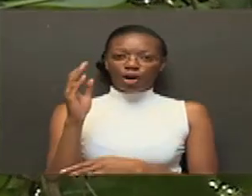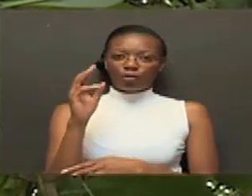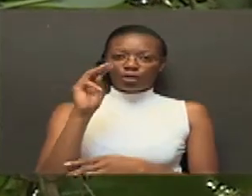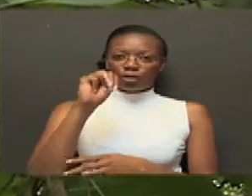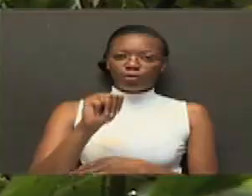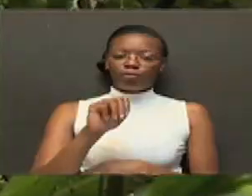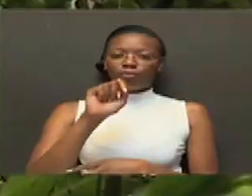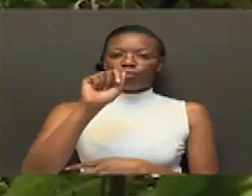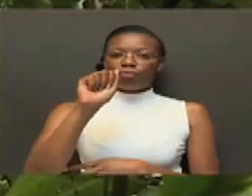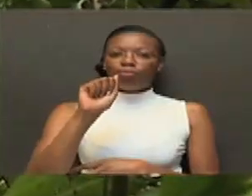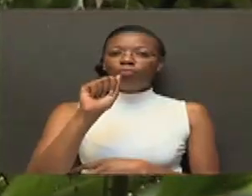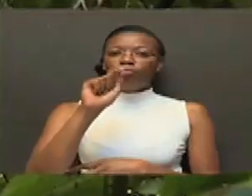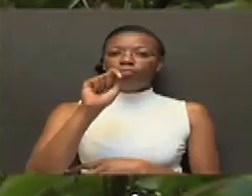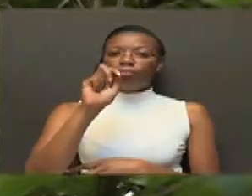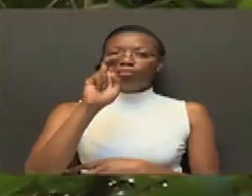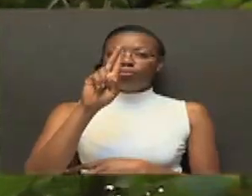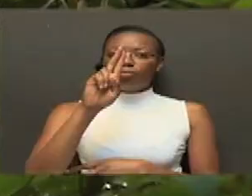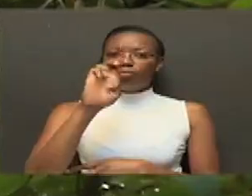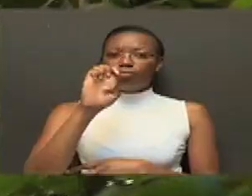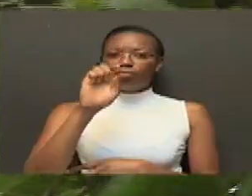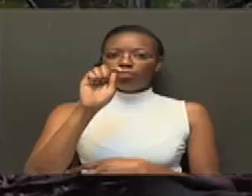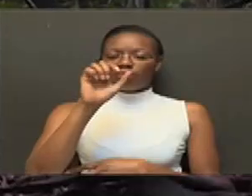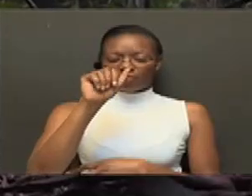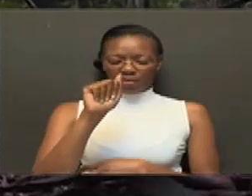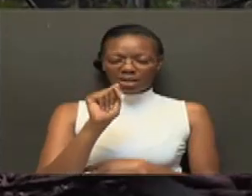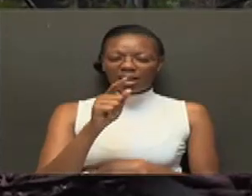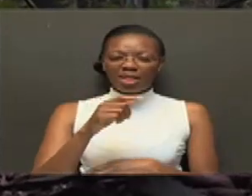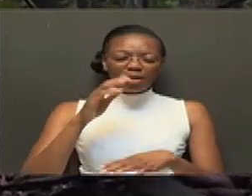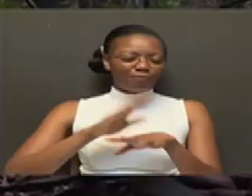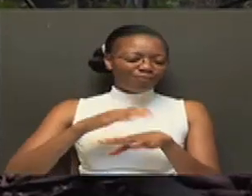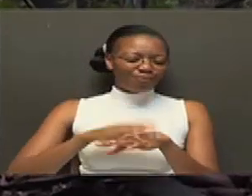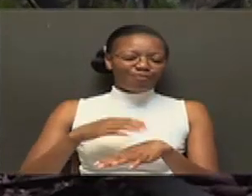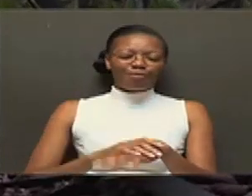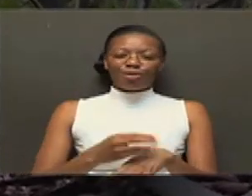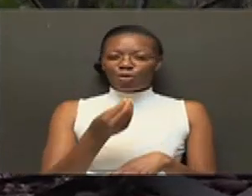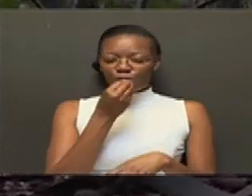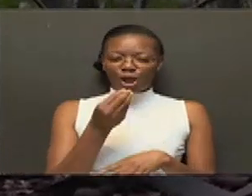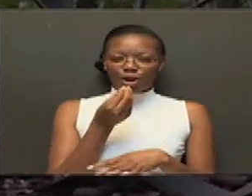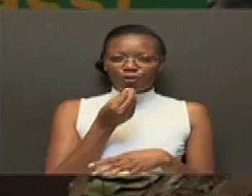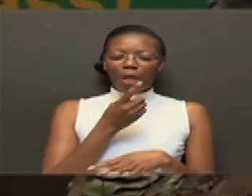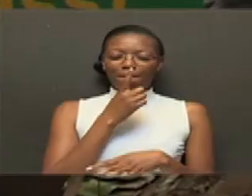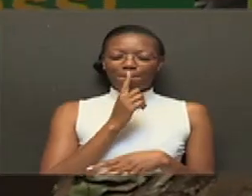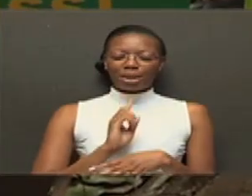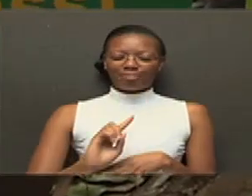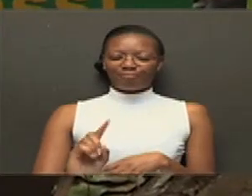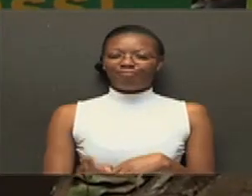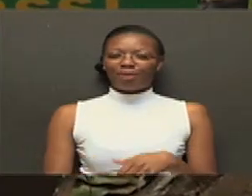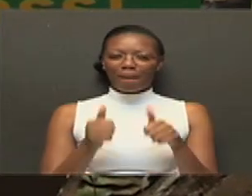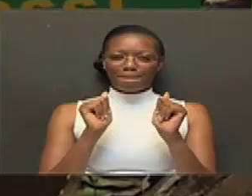loganisea kisayansi Ambao ni mea mzuri sana kwa chakula Asuai wapo utautumia kama supu